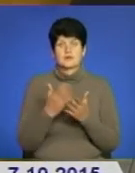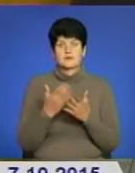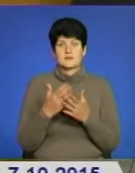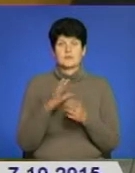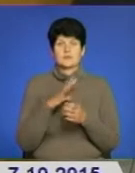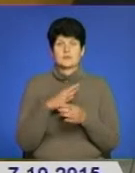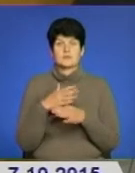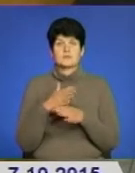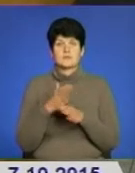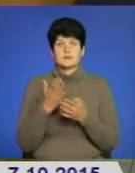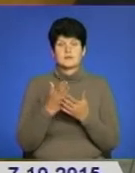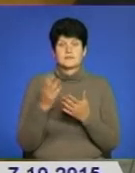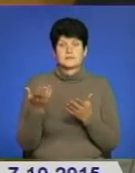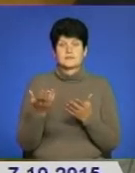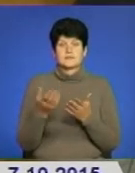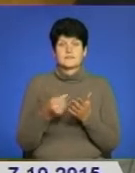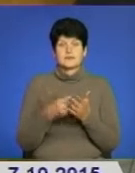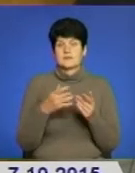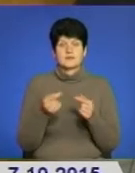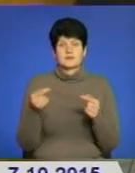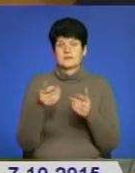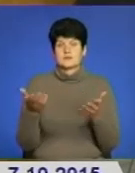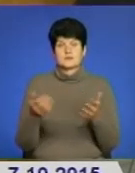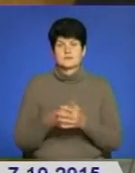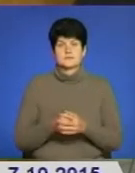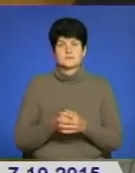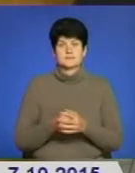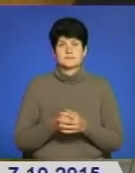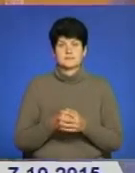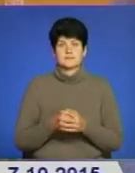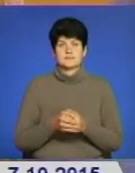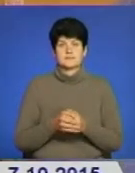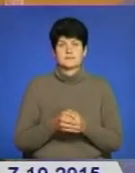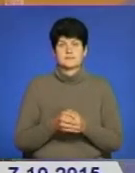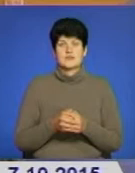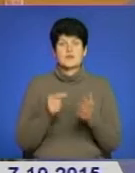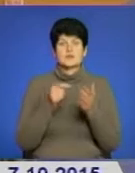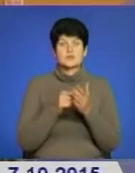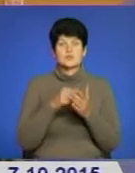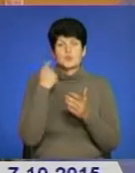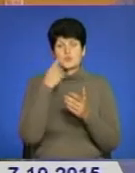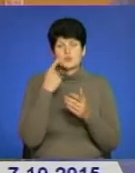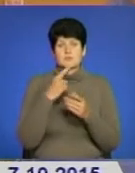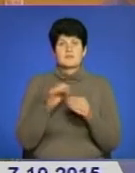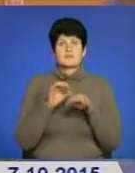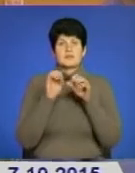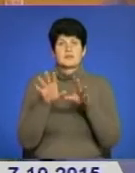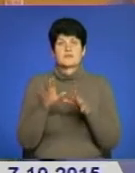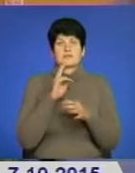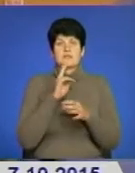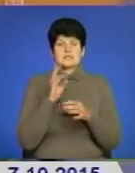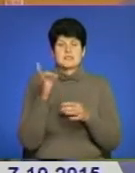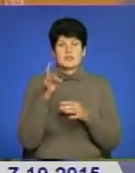були, брати, мали. Ось по ціні не сходилися. Це все. Вказані особи доставлені в Кременецький відділ міліції.